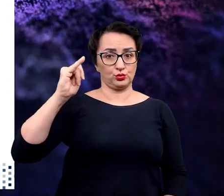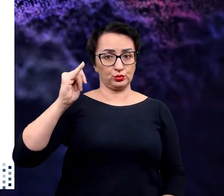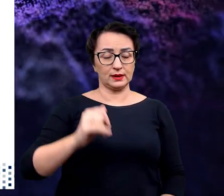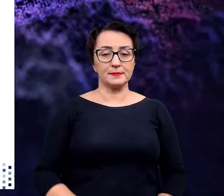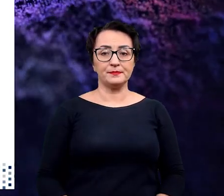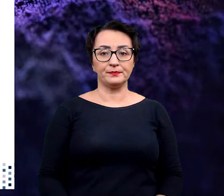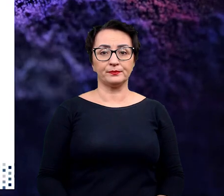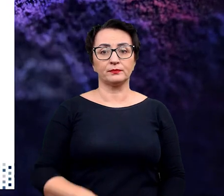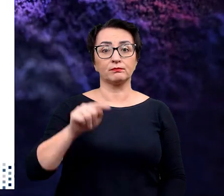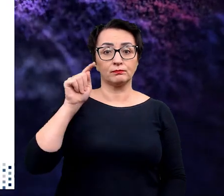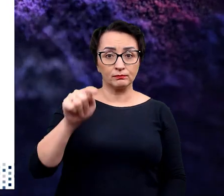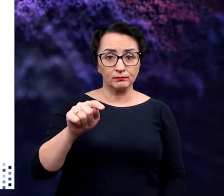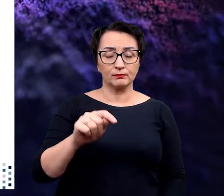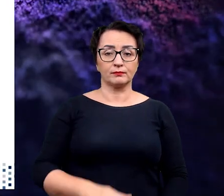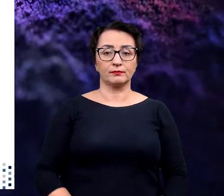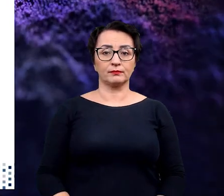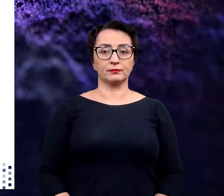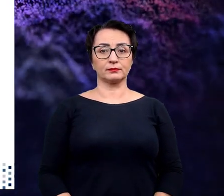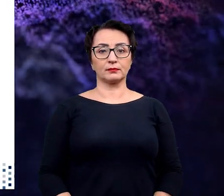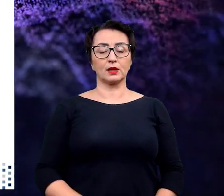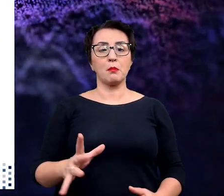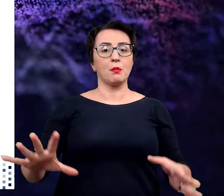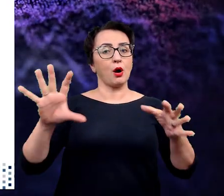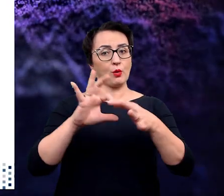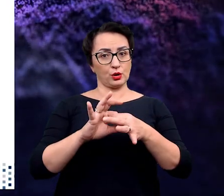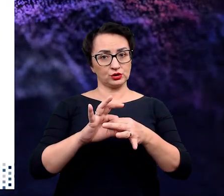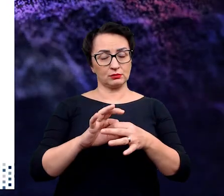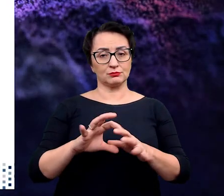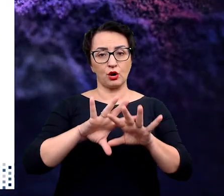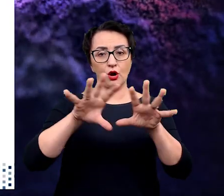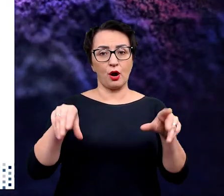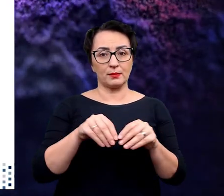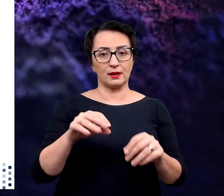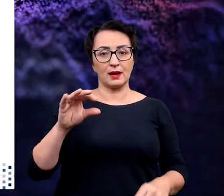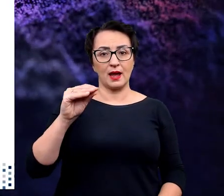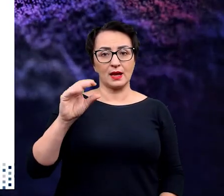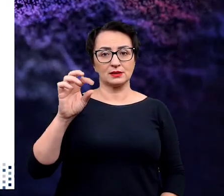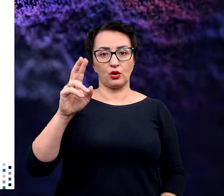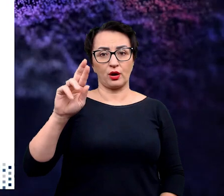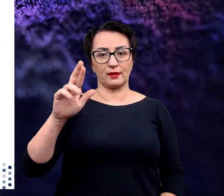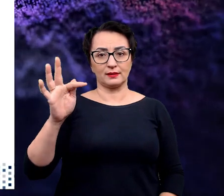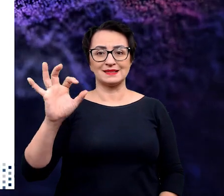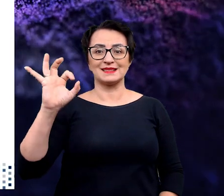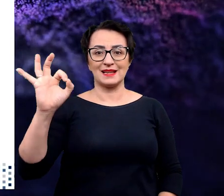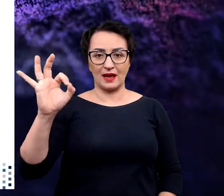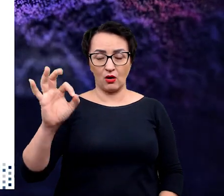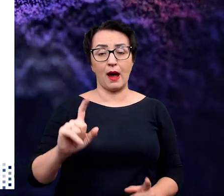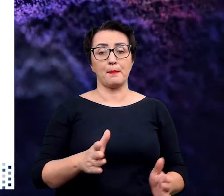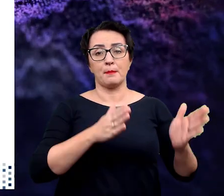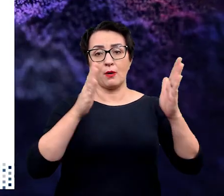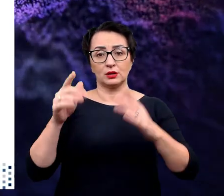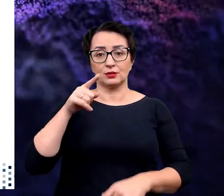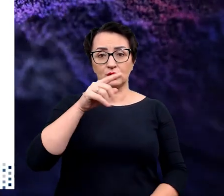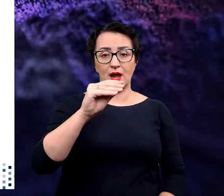takim żółtym kółeczkiem. I ta ubikwityna zostaje połączona z kompleksem eskort 0,